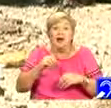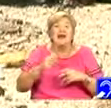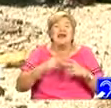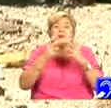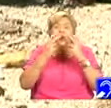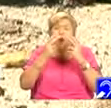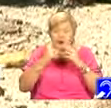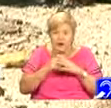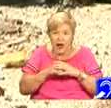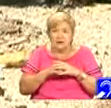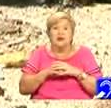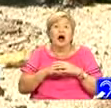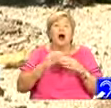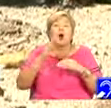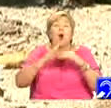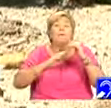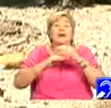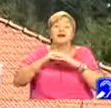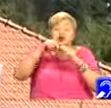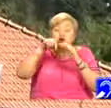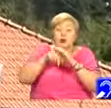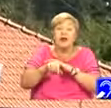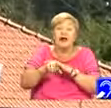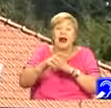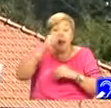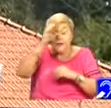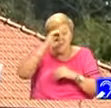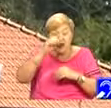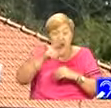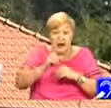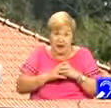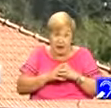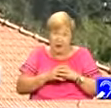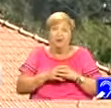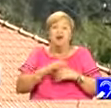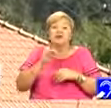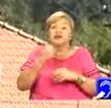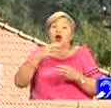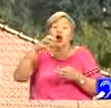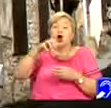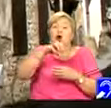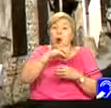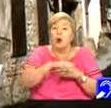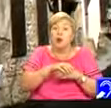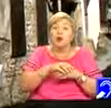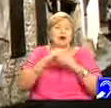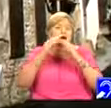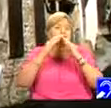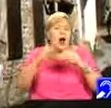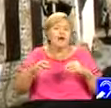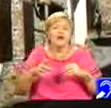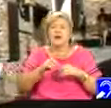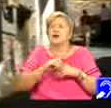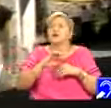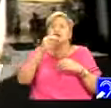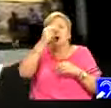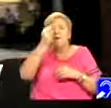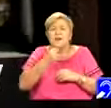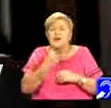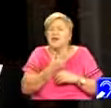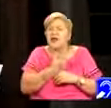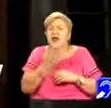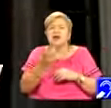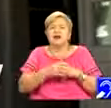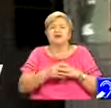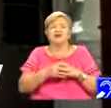și extins complex subteran minier al Antichității Romane, dar și zone de locuiți, zone sacre și necropole. Situl a